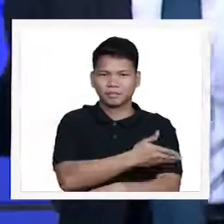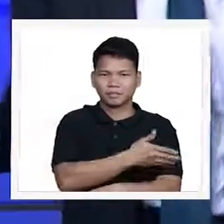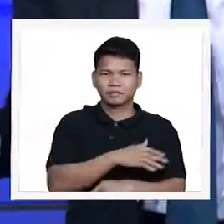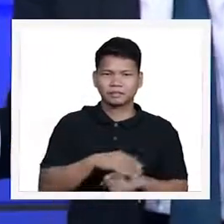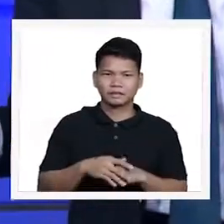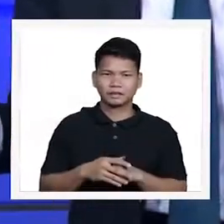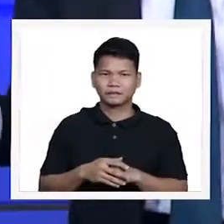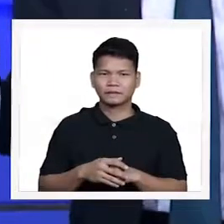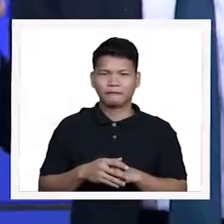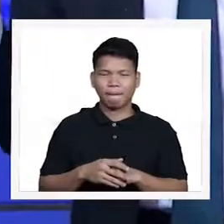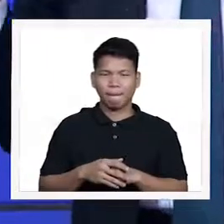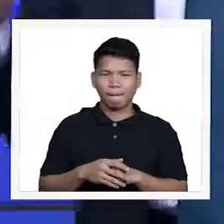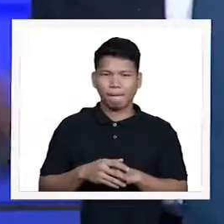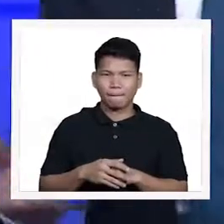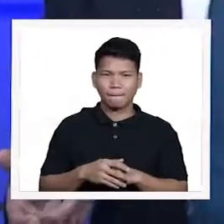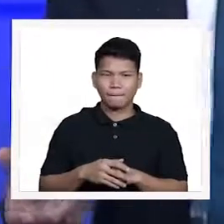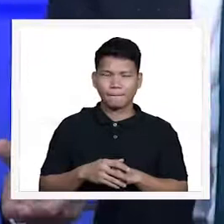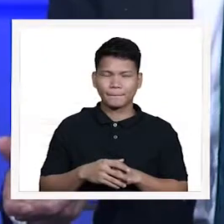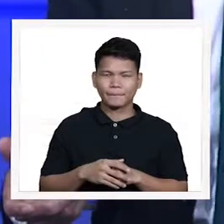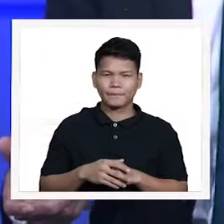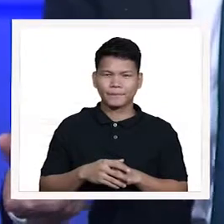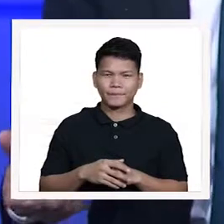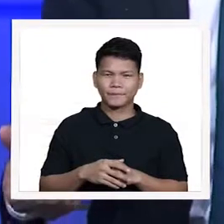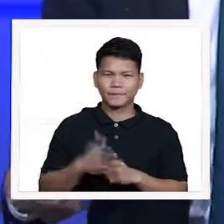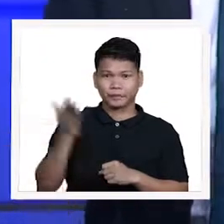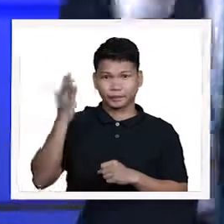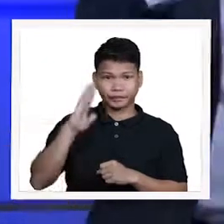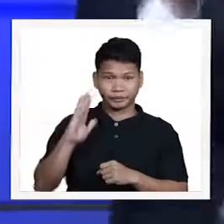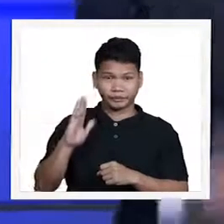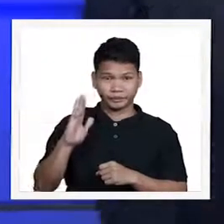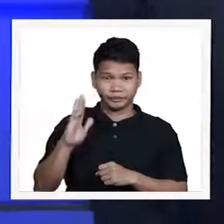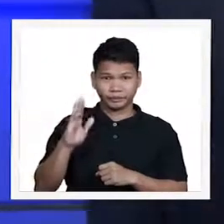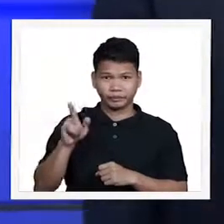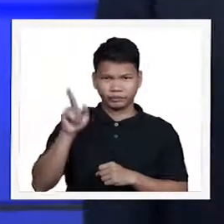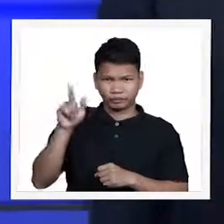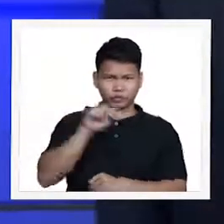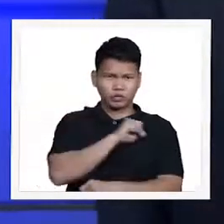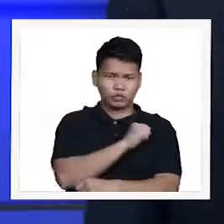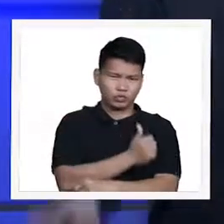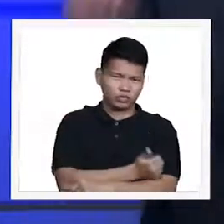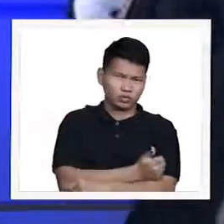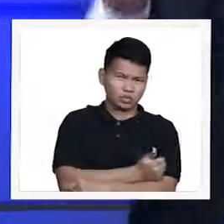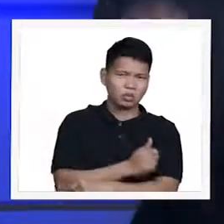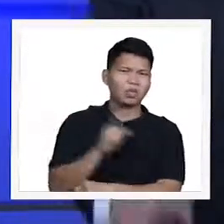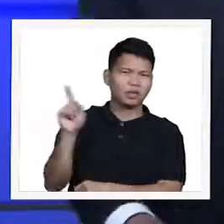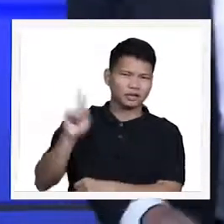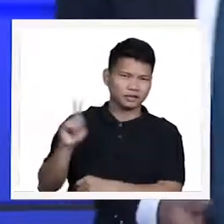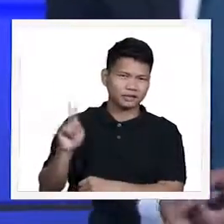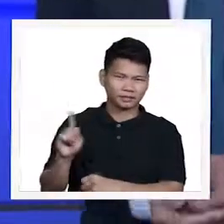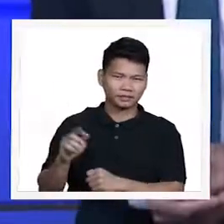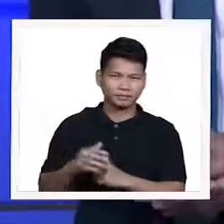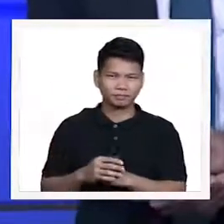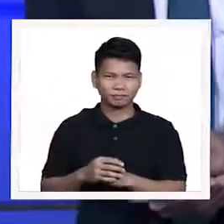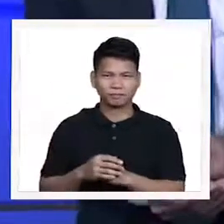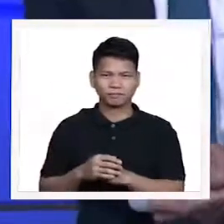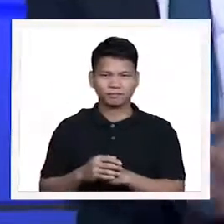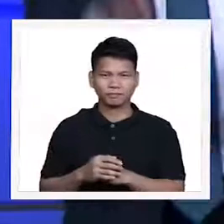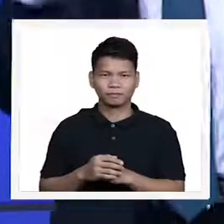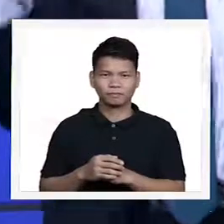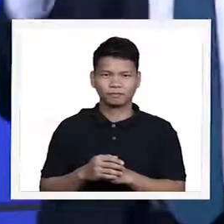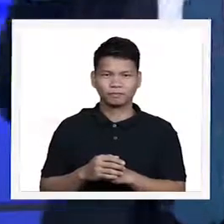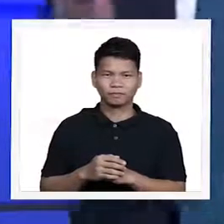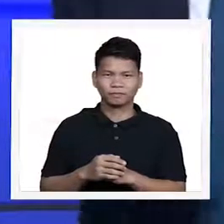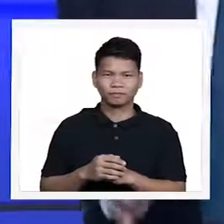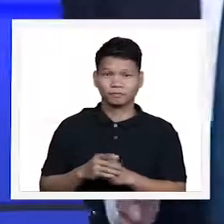ang kanyang otoridad na ikaw at ako ay gawin niyang trusty? Ito po ang otoridad ng ating Panginoon.